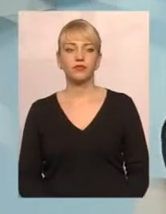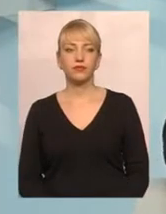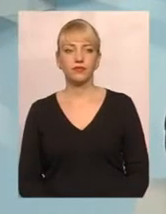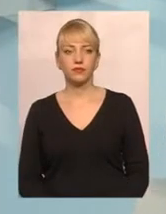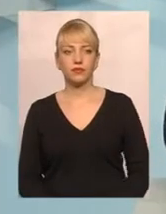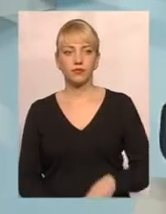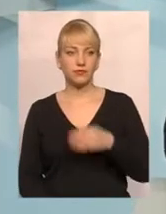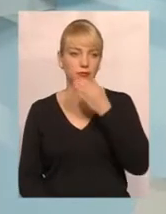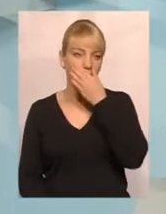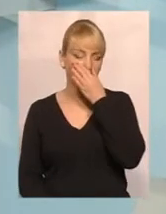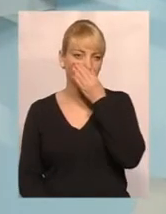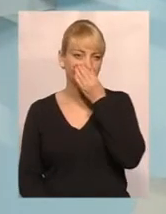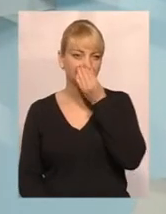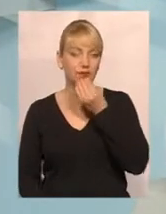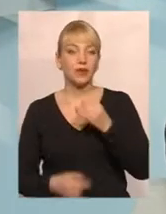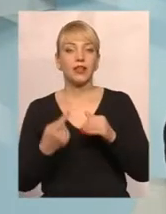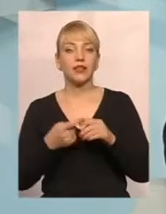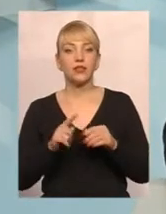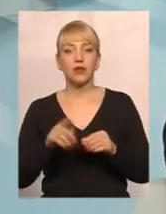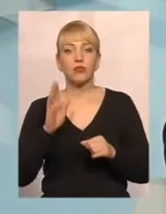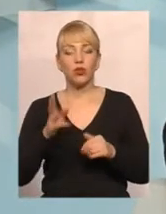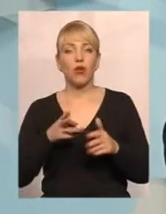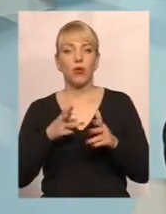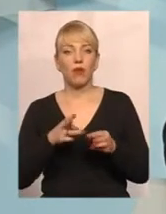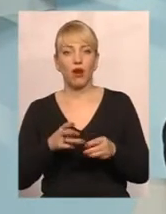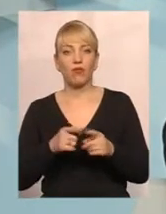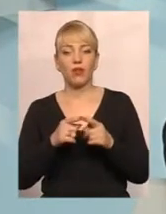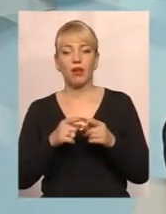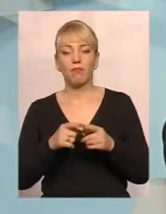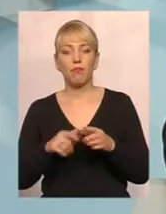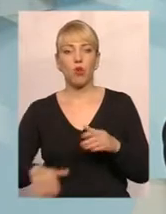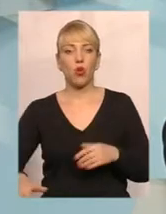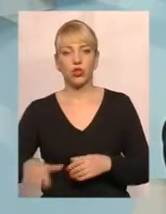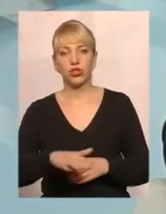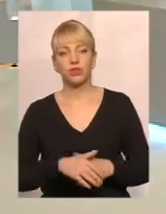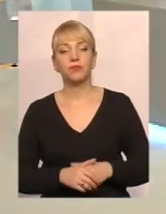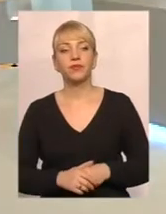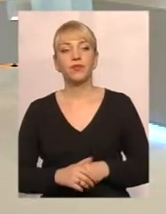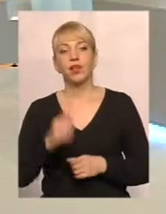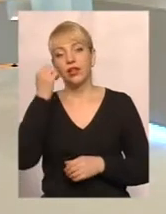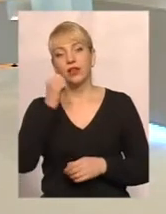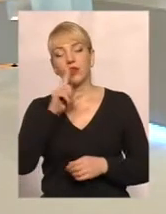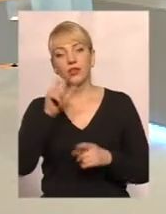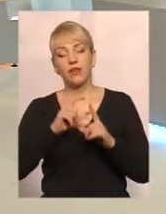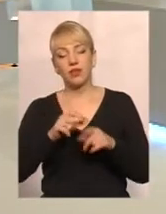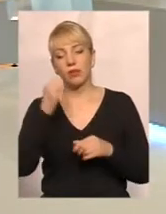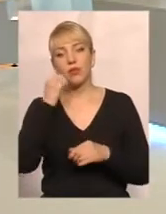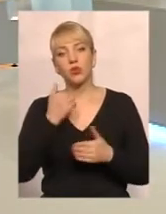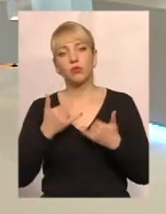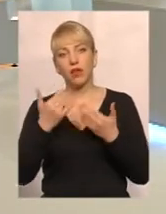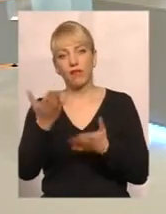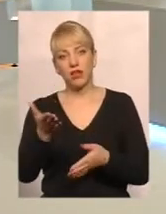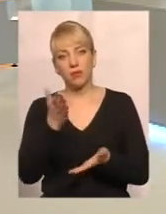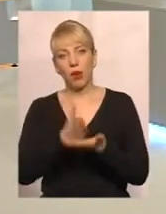Це буде опалювана площа, на яку буде призначатися житлова субсидія. Дякую за відповідь. Нагадую, працюємо для вас в прямому